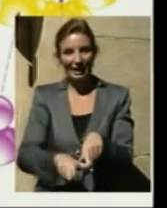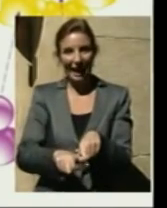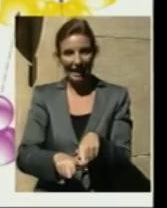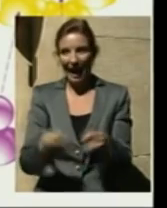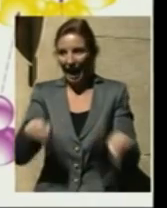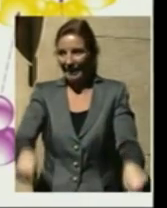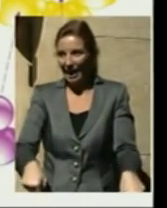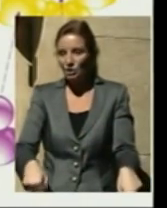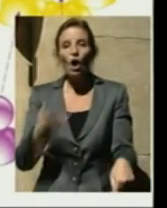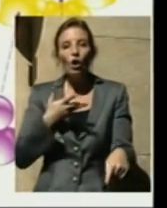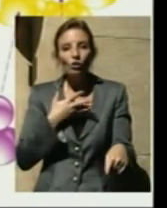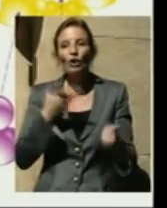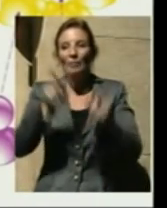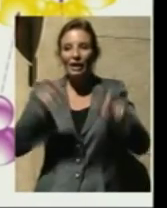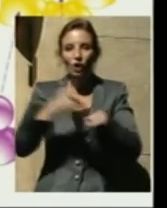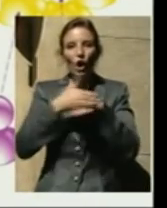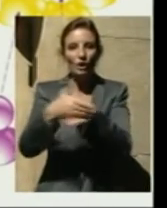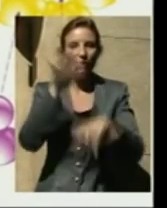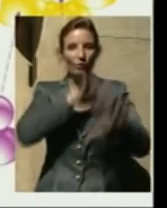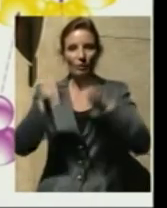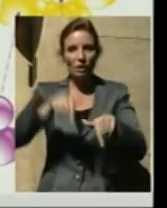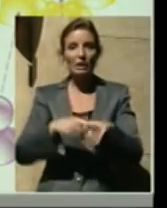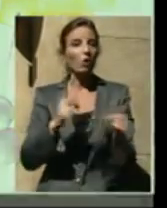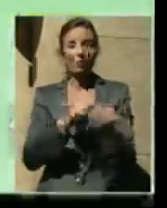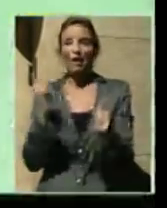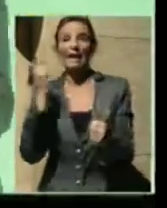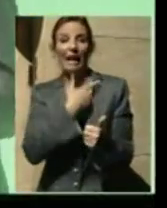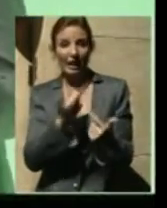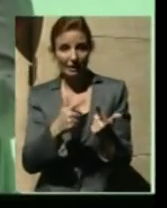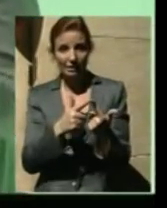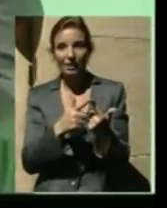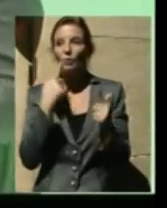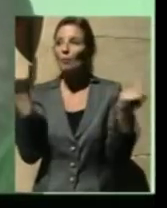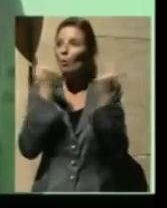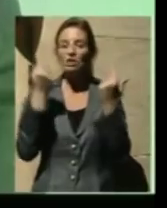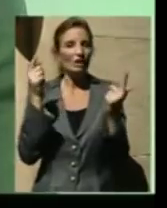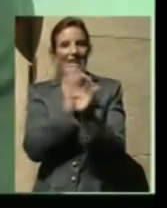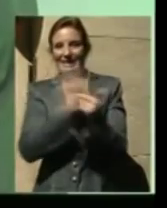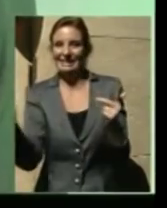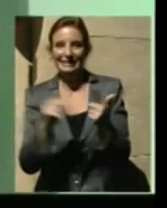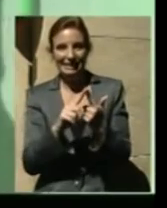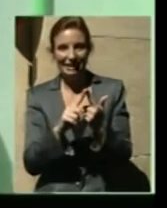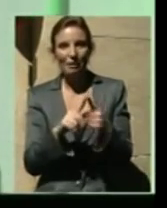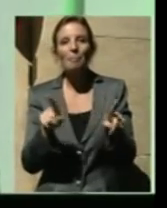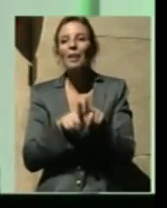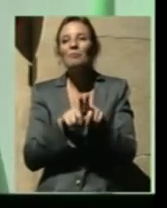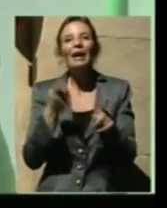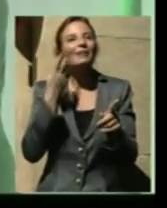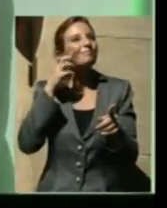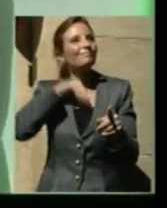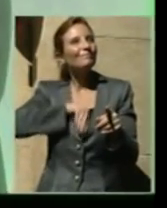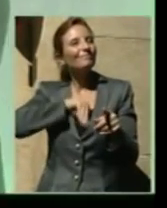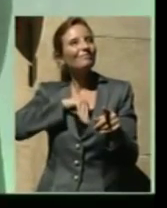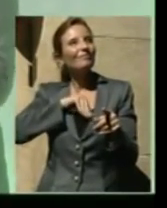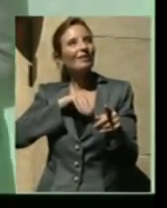che condividono delle informazioni. Lo fanno gratis e senza nessuno scopo remoto. Semplicemente lo percepiscono come una